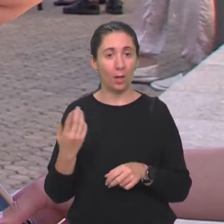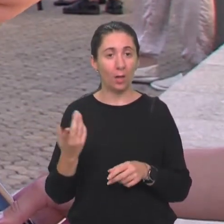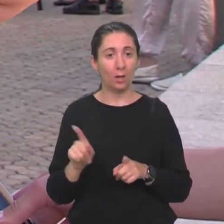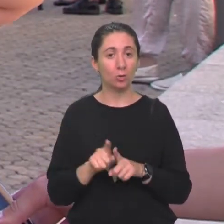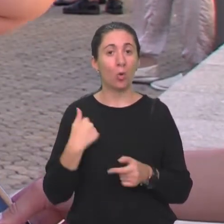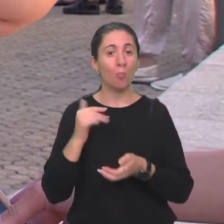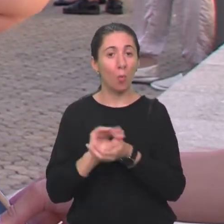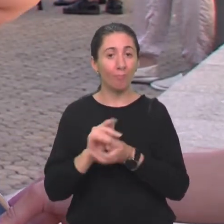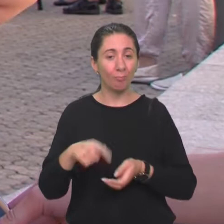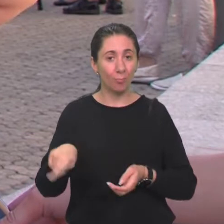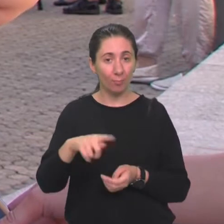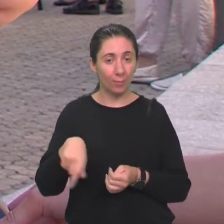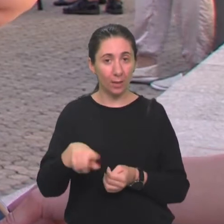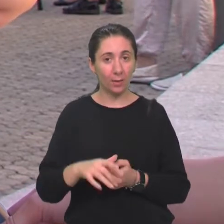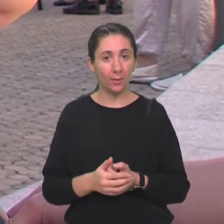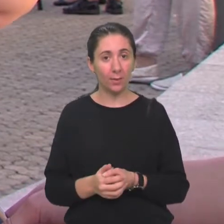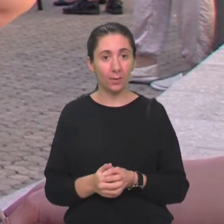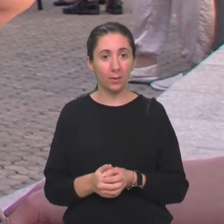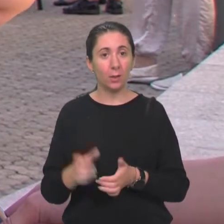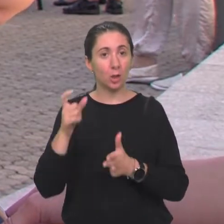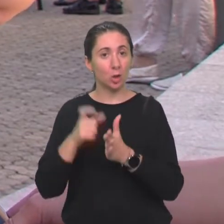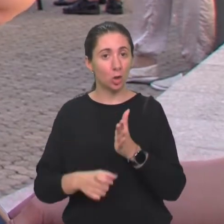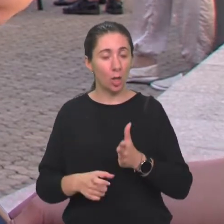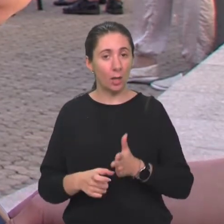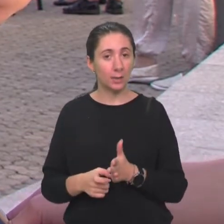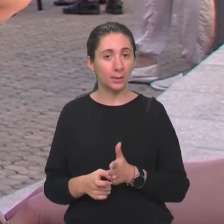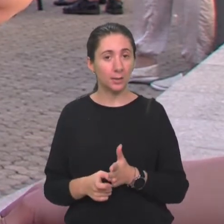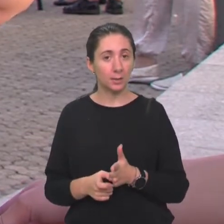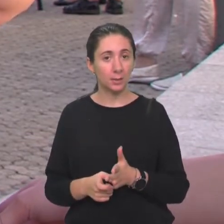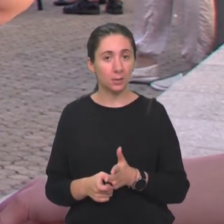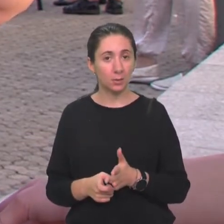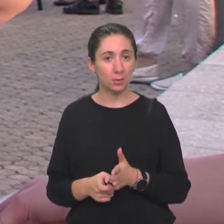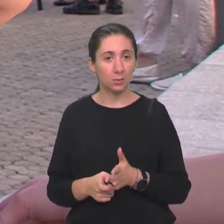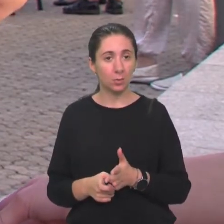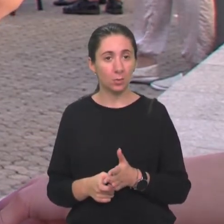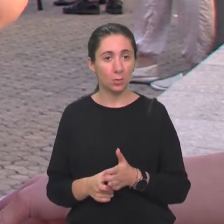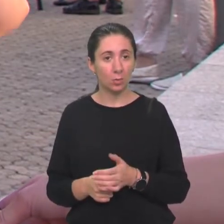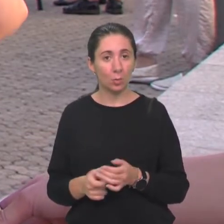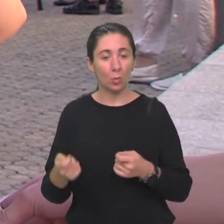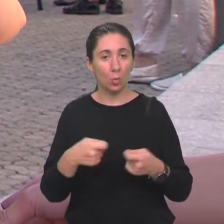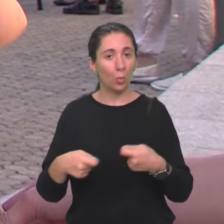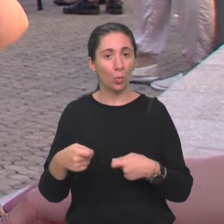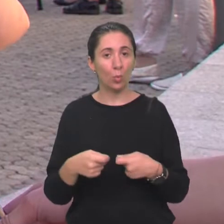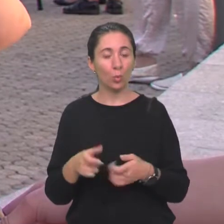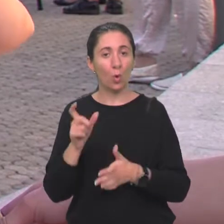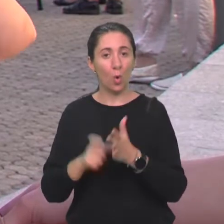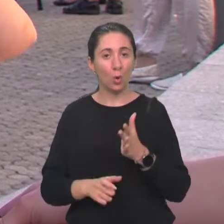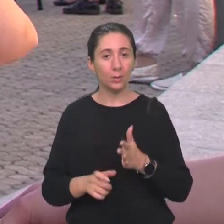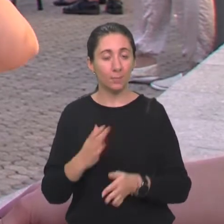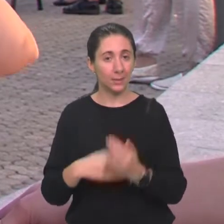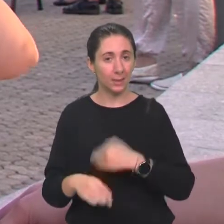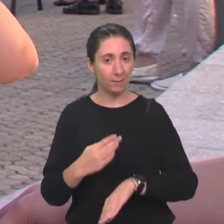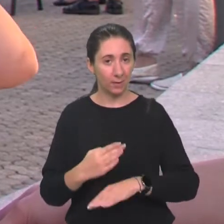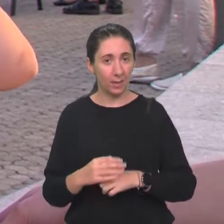i moj prijatelj, članica, udruge osobe